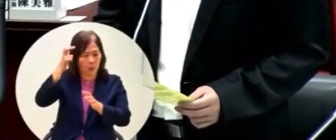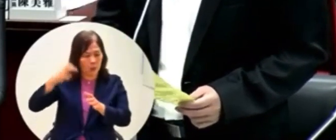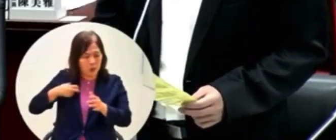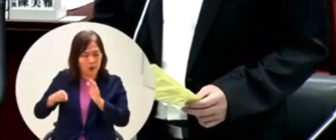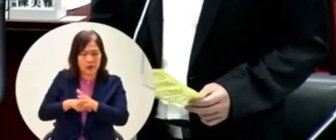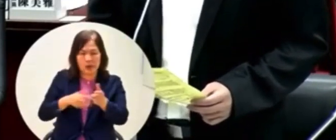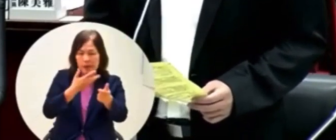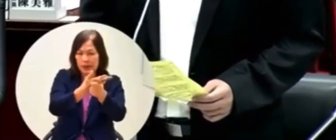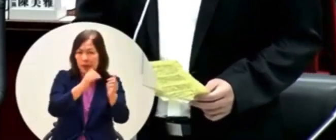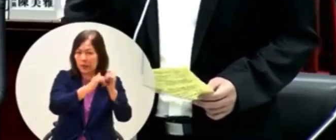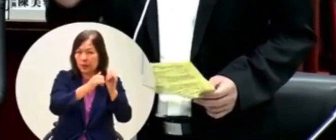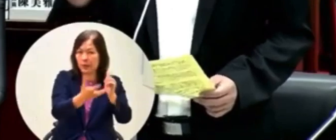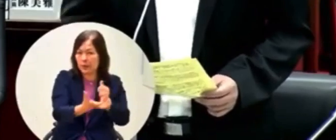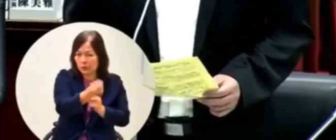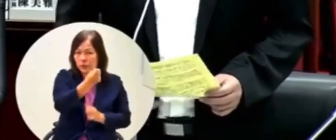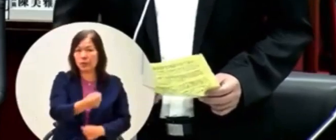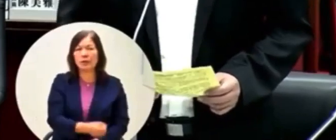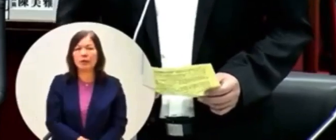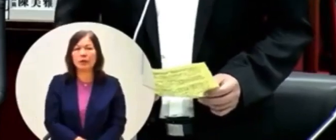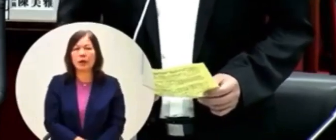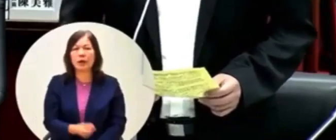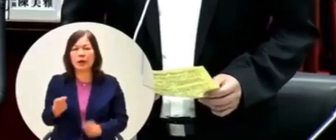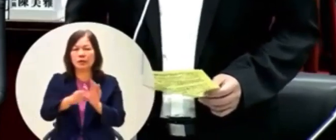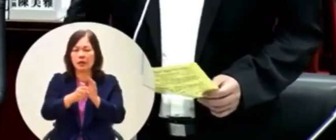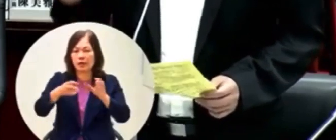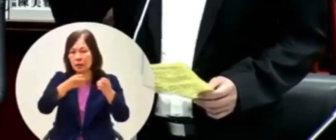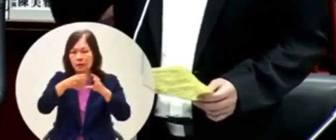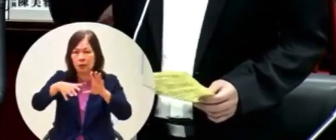國人民的權利就像你的論文寫的